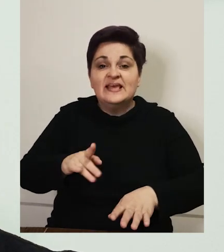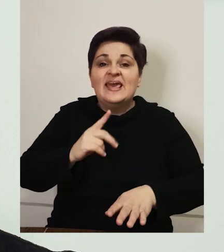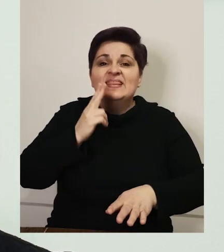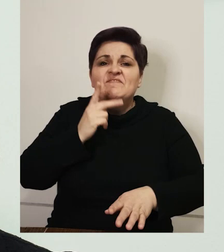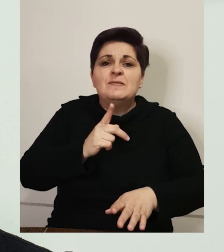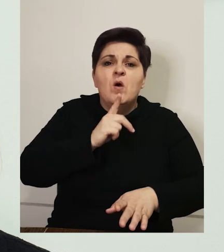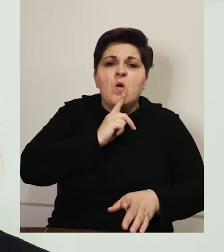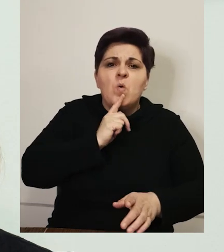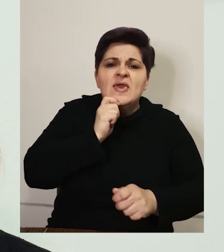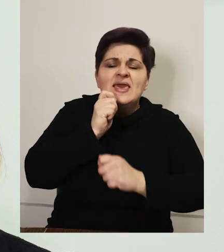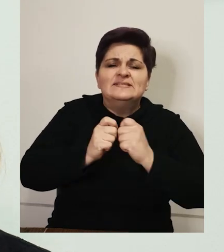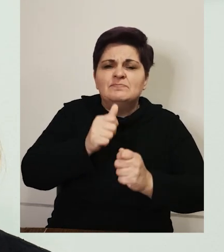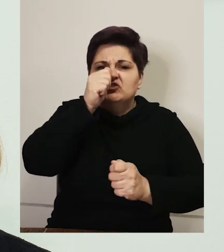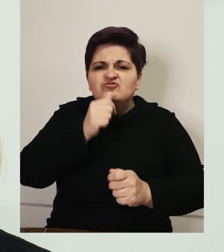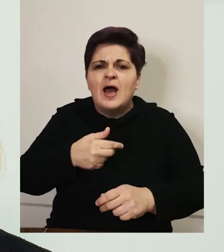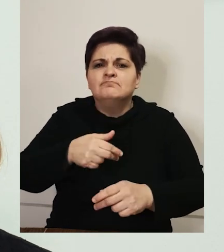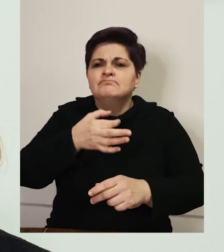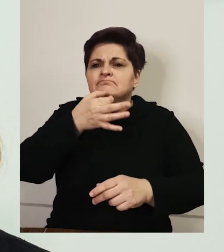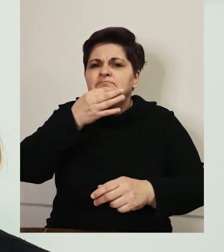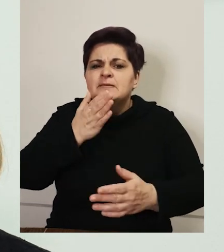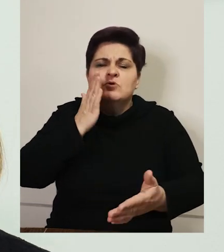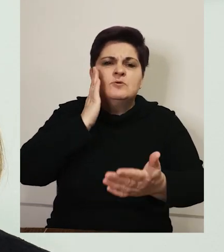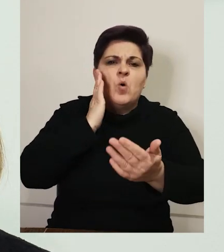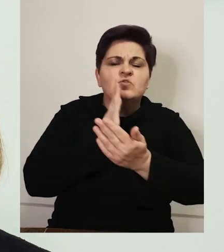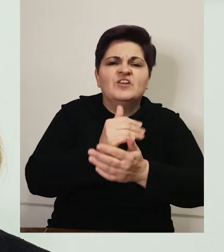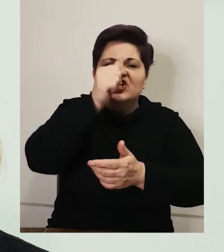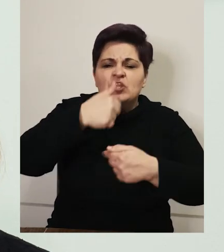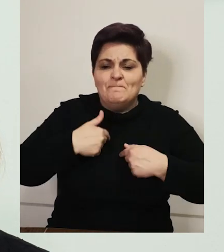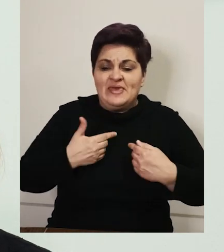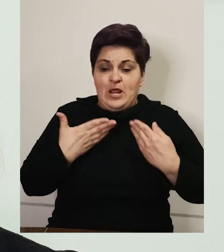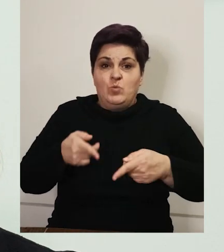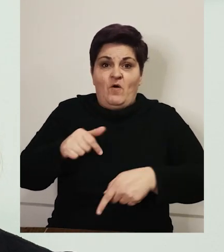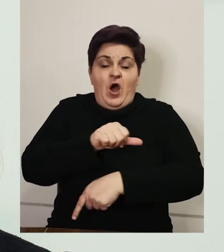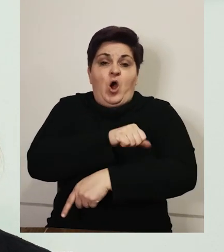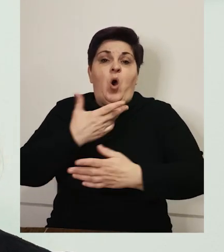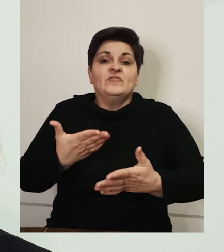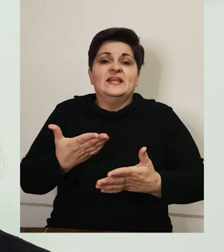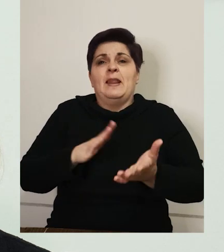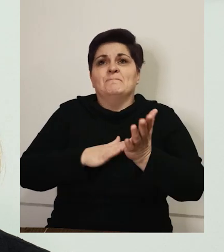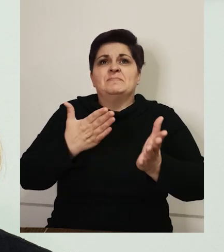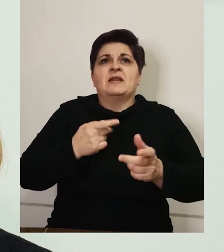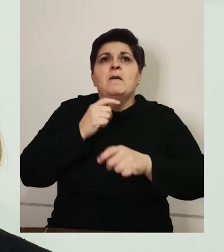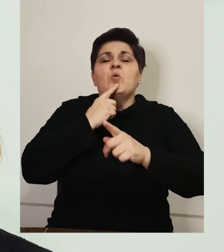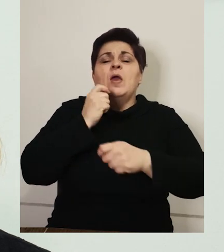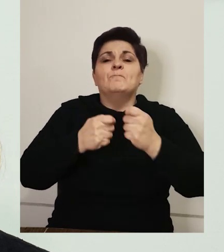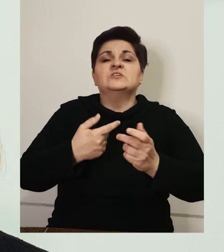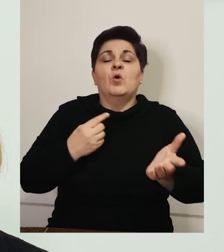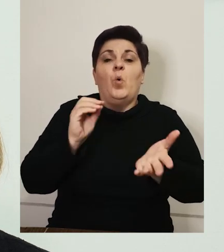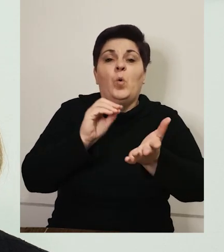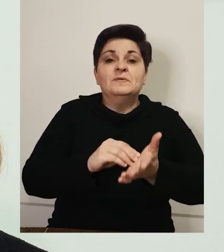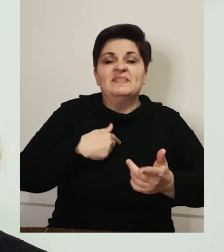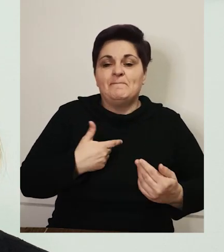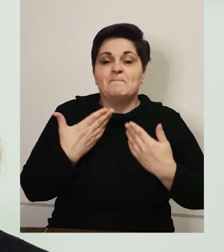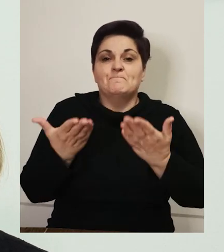observaciju te djece, da vidimo u koje zanimanje, šta bi oni mogli na osnovu onoga što mi nudimo te godine,